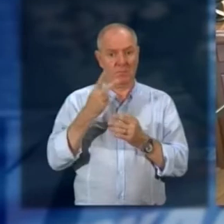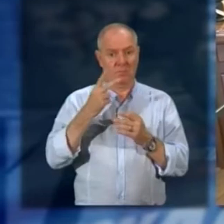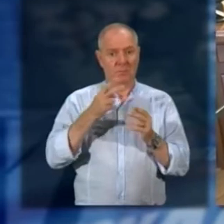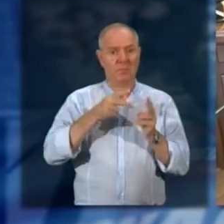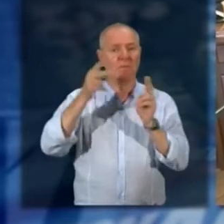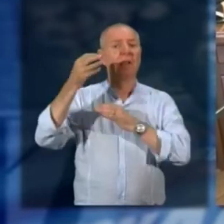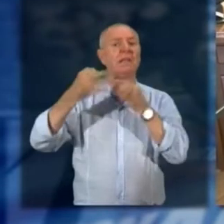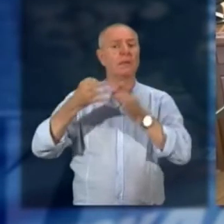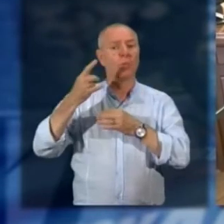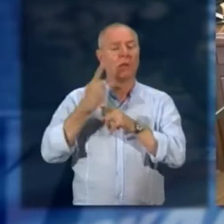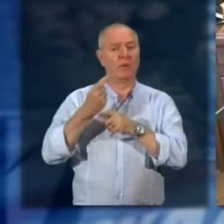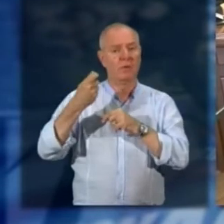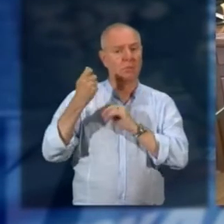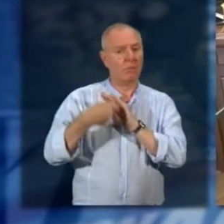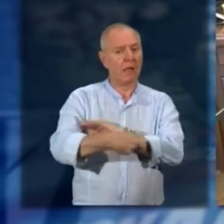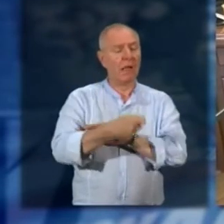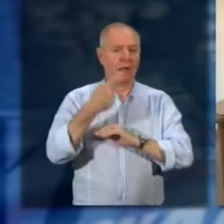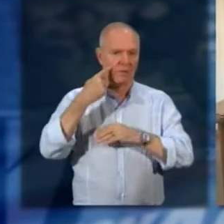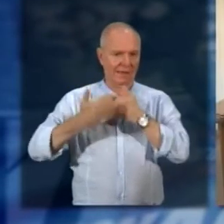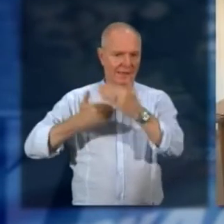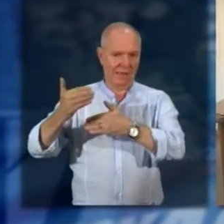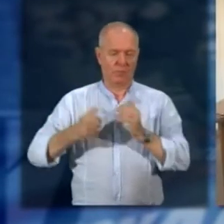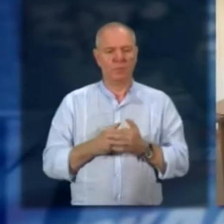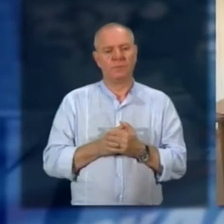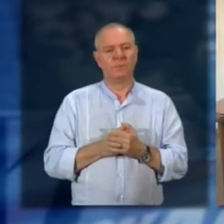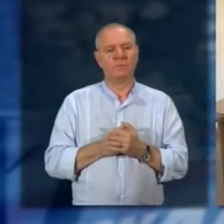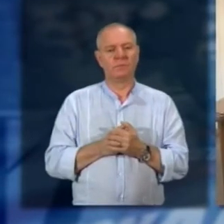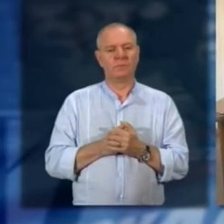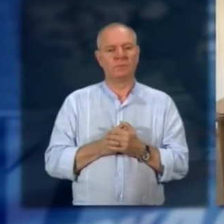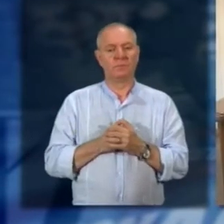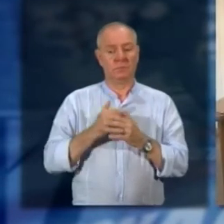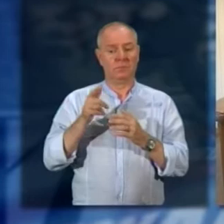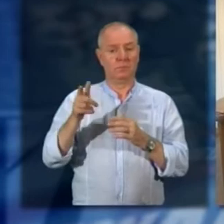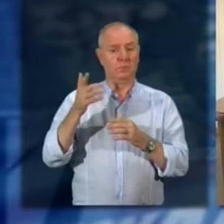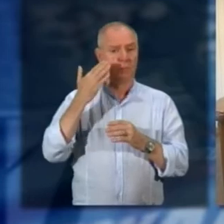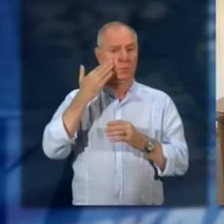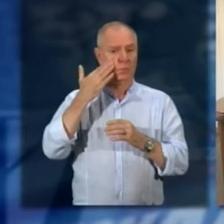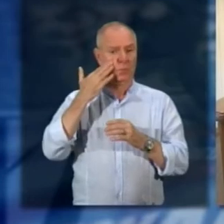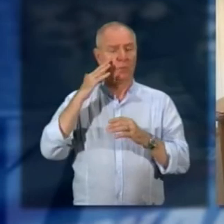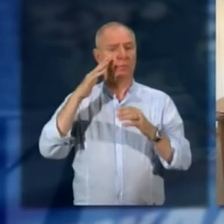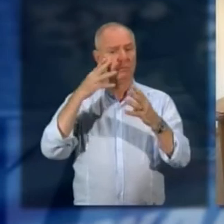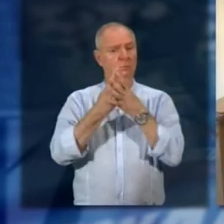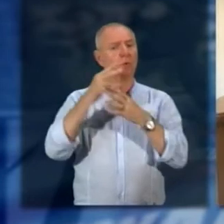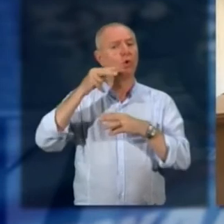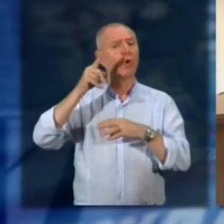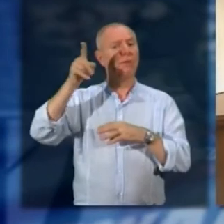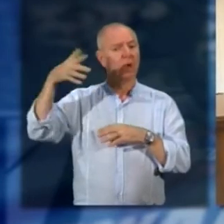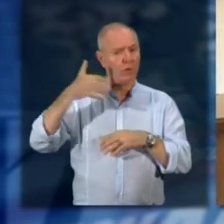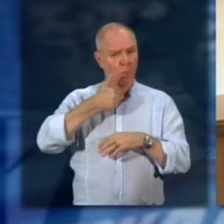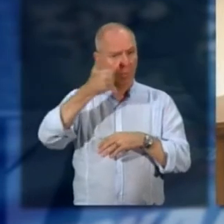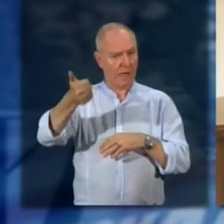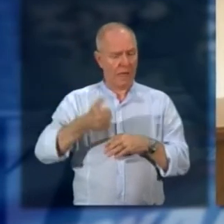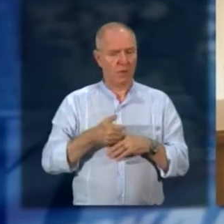compito di determinare i risarcimenti. Dopo la lettura della sentenza, prima di essere riportato in carcere a Novala, dove era inchiuso da oltre un anno,